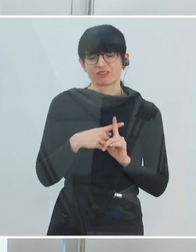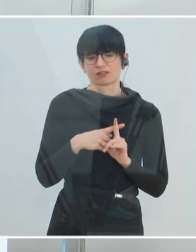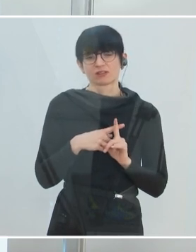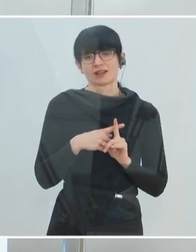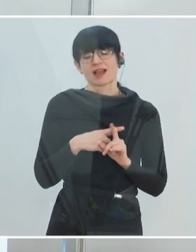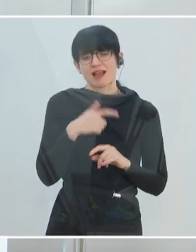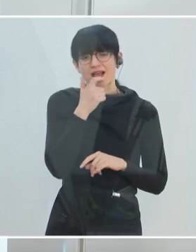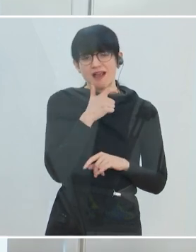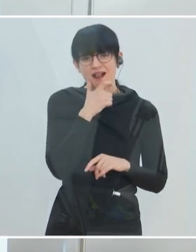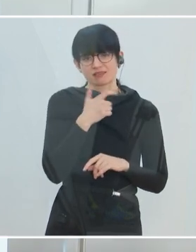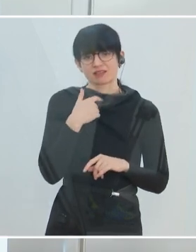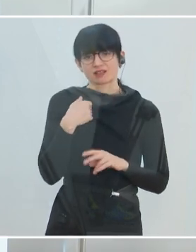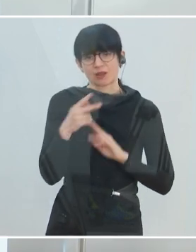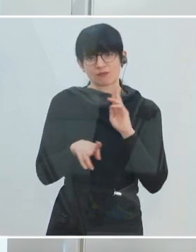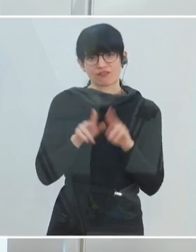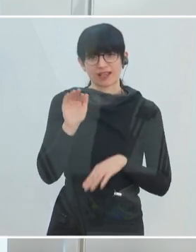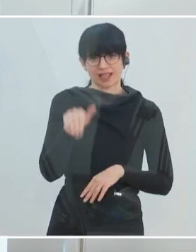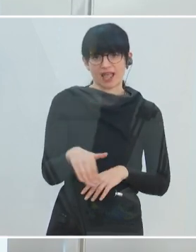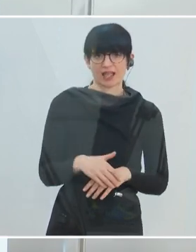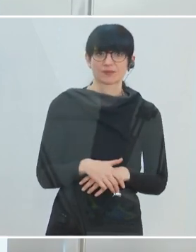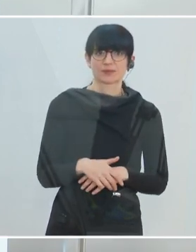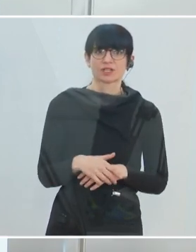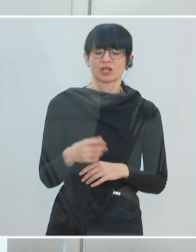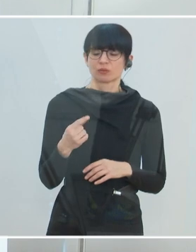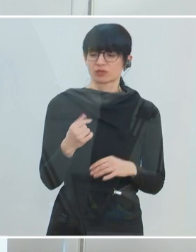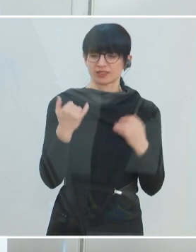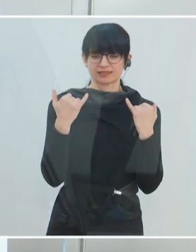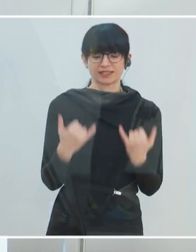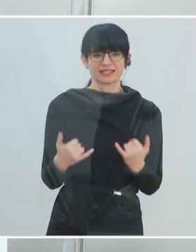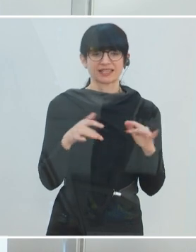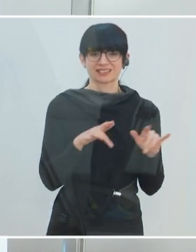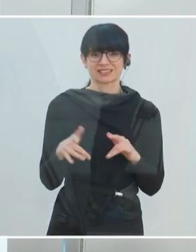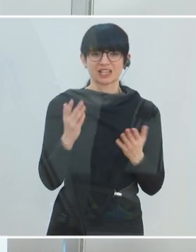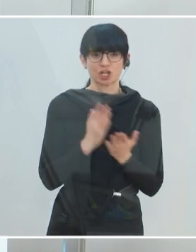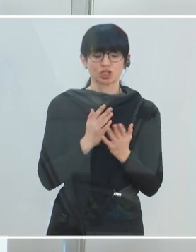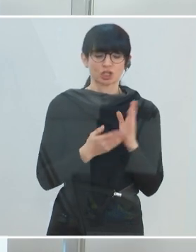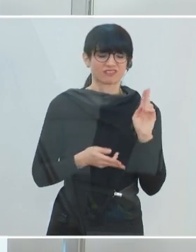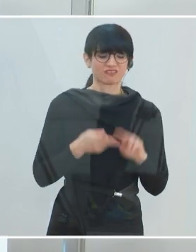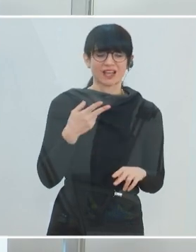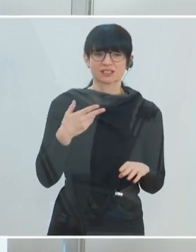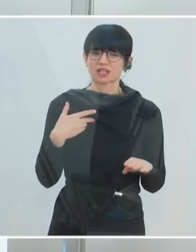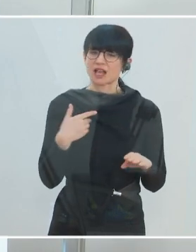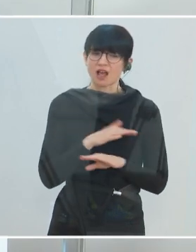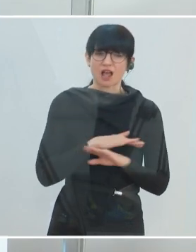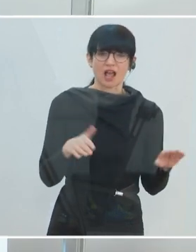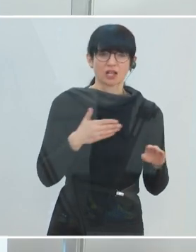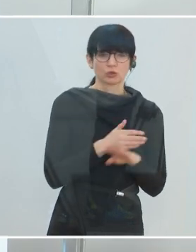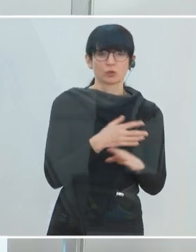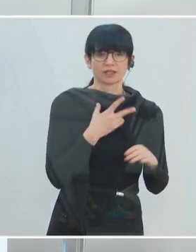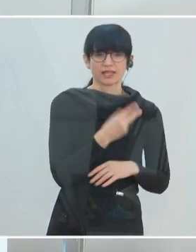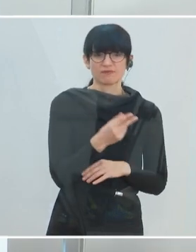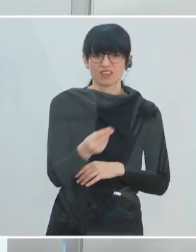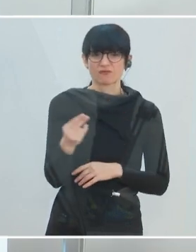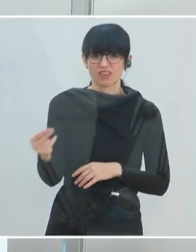sind die Alten- und Pflegeheime. Wir sind unmittelbar vor der Finalisierung der Durchimpfung bei den Bewohnerinnen und bei den Mitarbeiterinnen